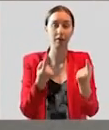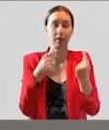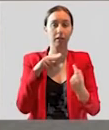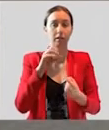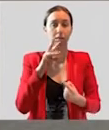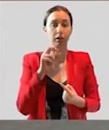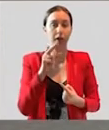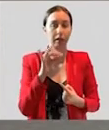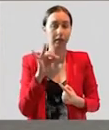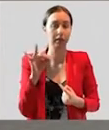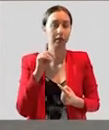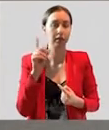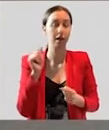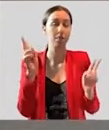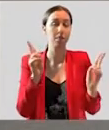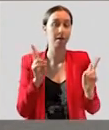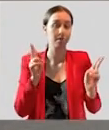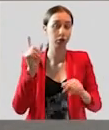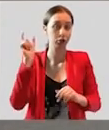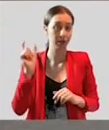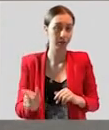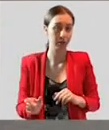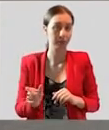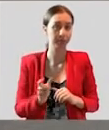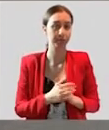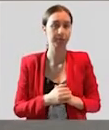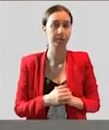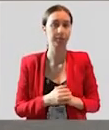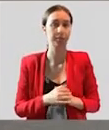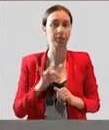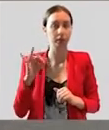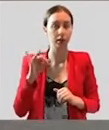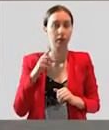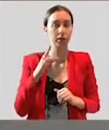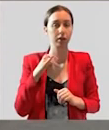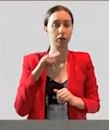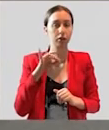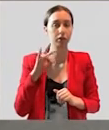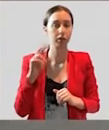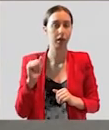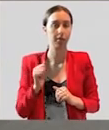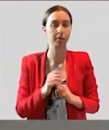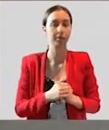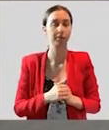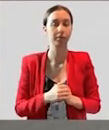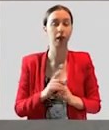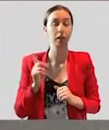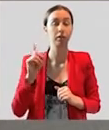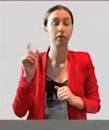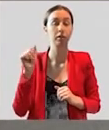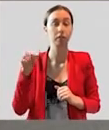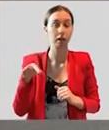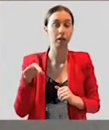за права человека и гражданина, за